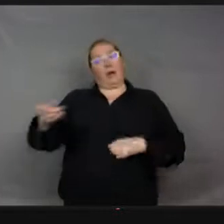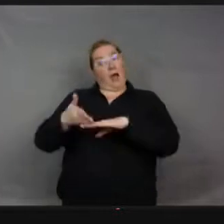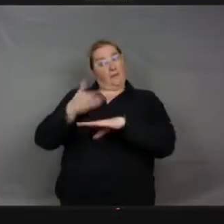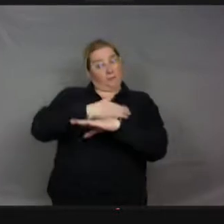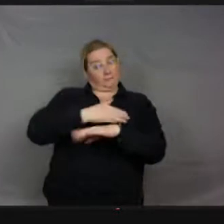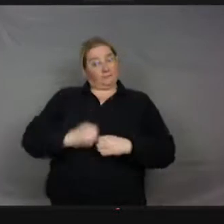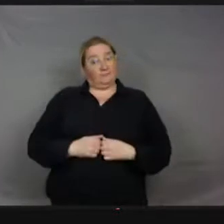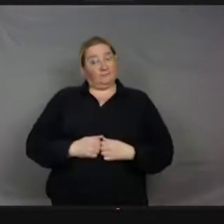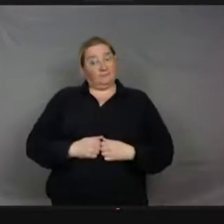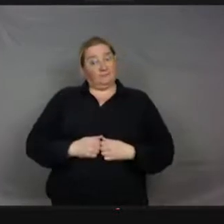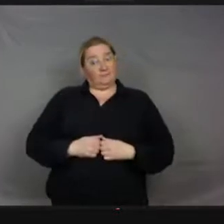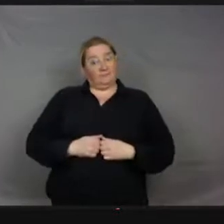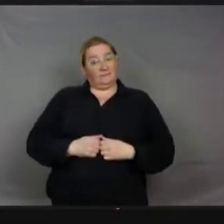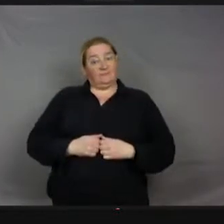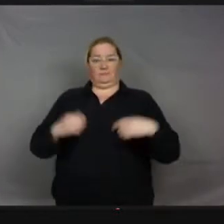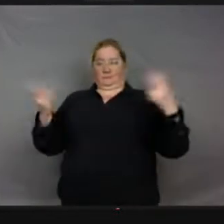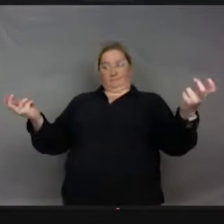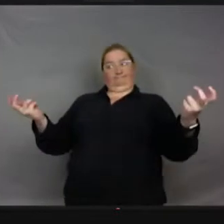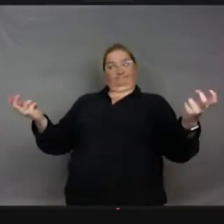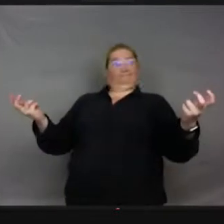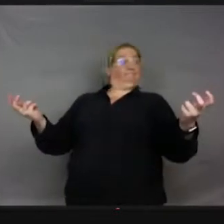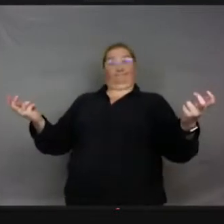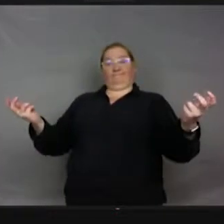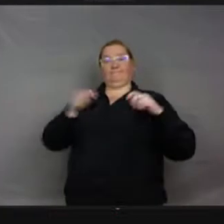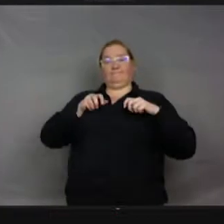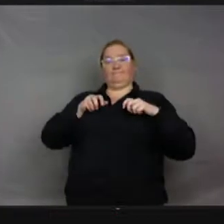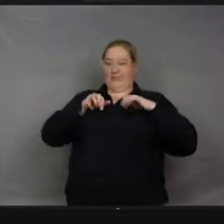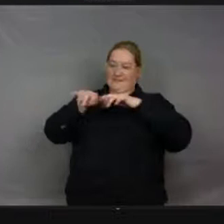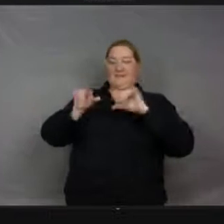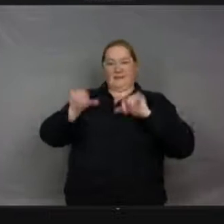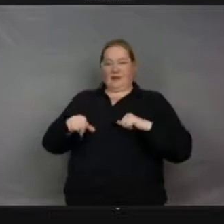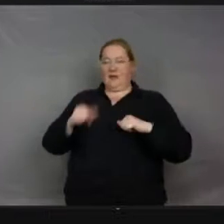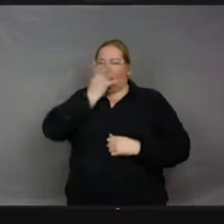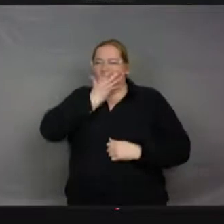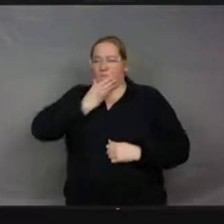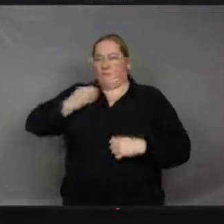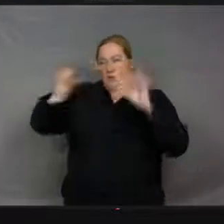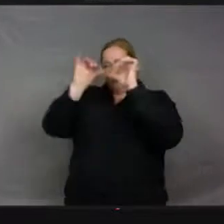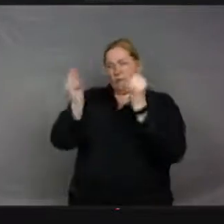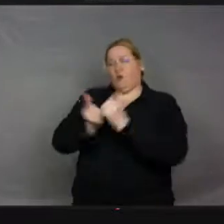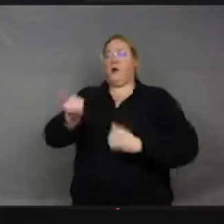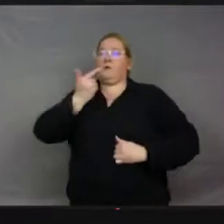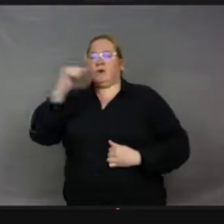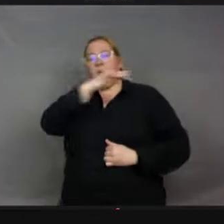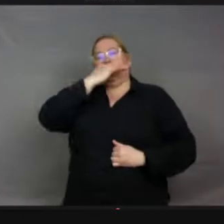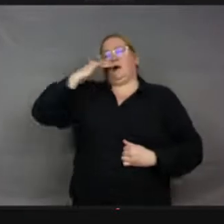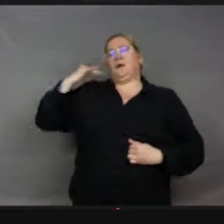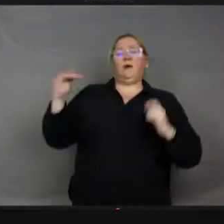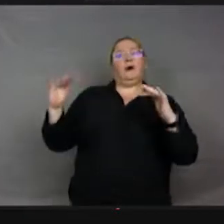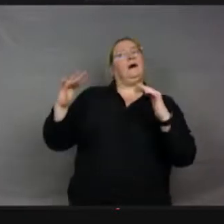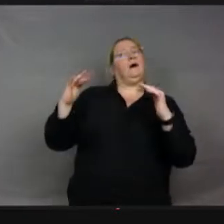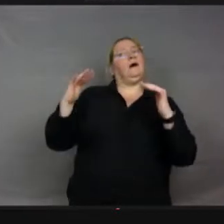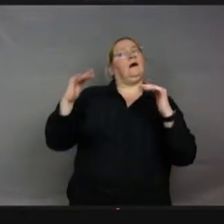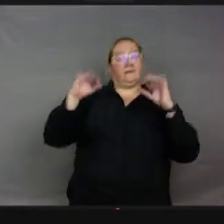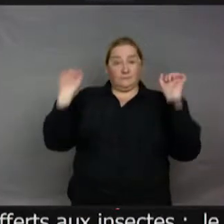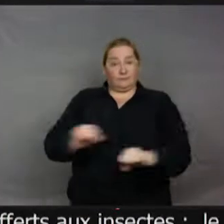Vous voyez deux organes sexuels offerts aux insectes, qui ont la forme, la couleur, le goût, l'odeur, l'électricité statique, ce que vous venez de